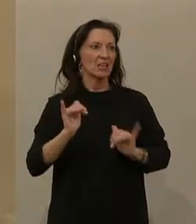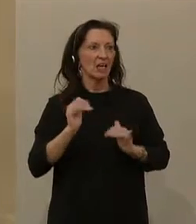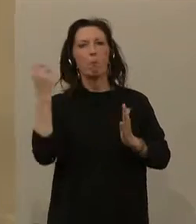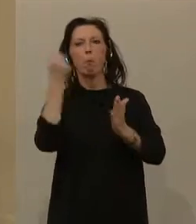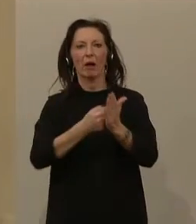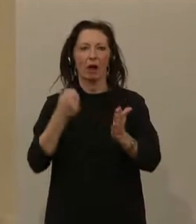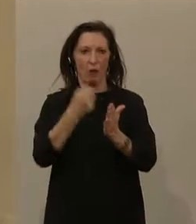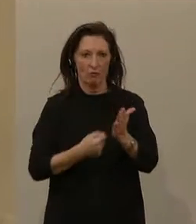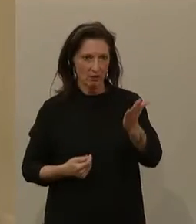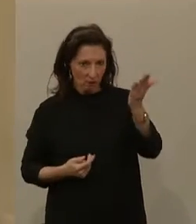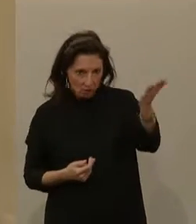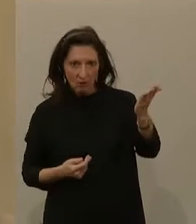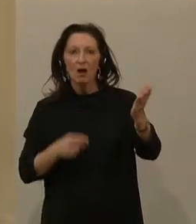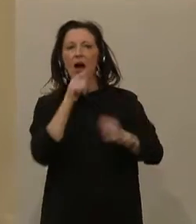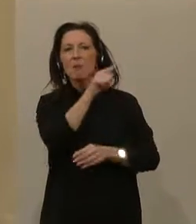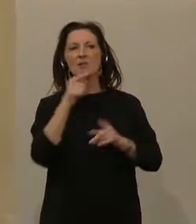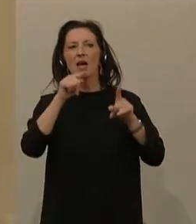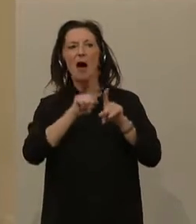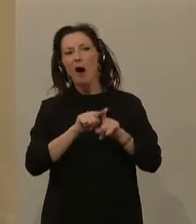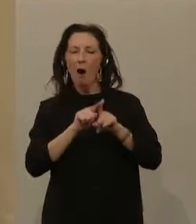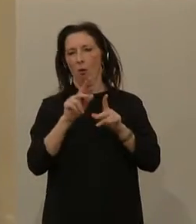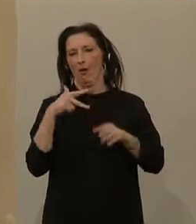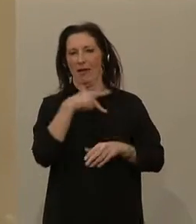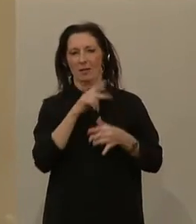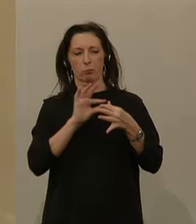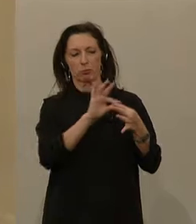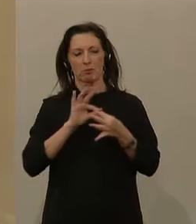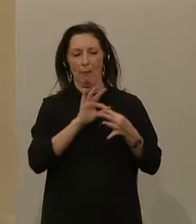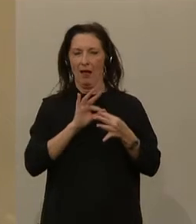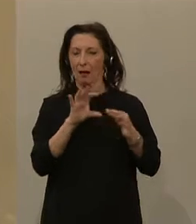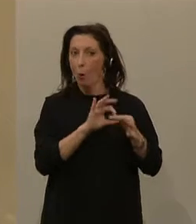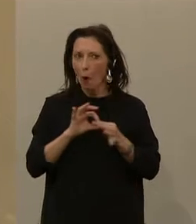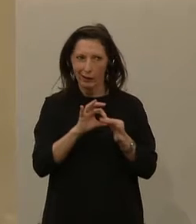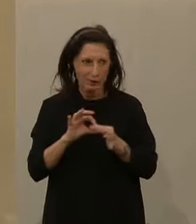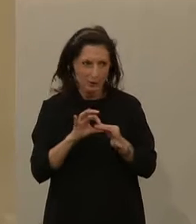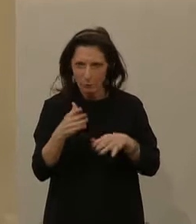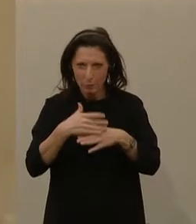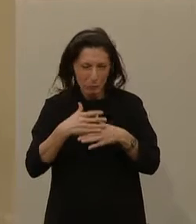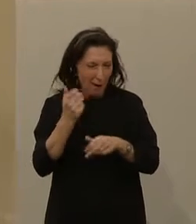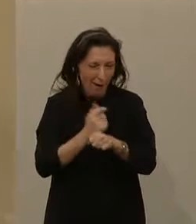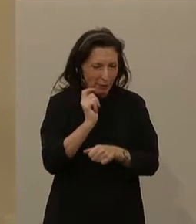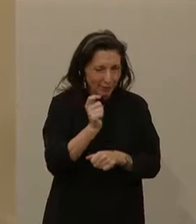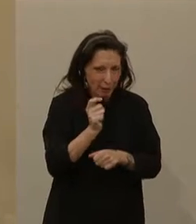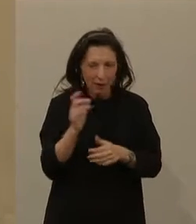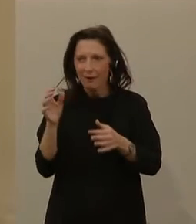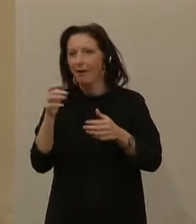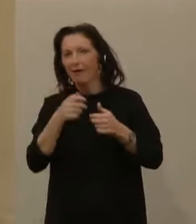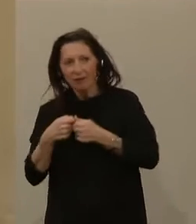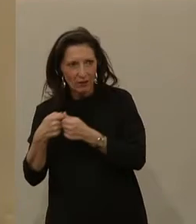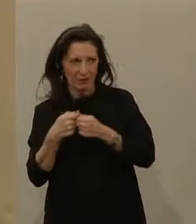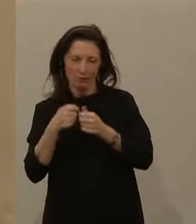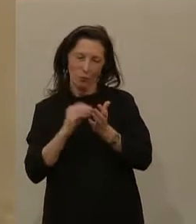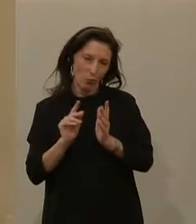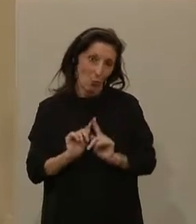So wie auch Ihre Vorfeldorganisationen, das sie ja auch jetzt schon tun. Von der Arbeiterkammer bis zur Gewerkschaft und viele, viele